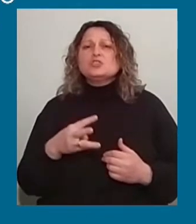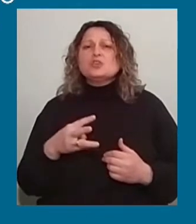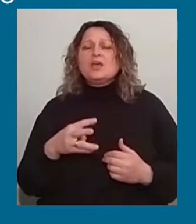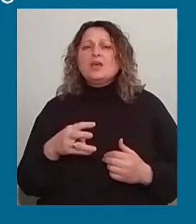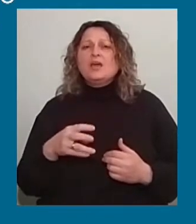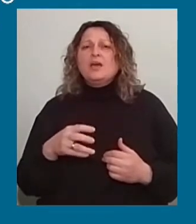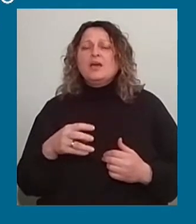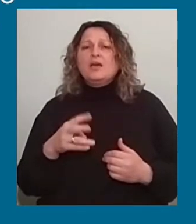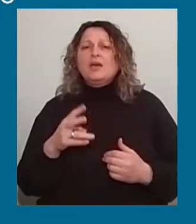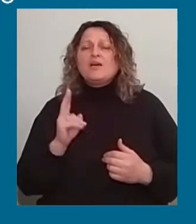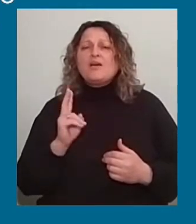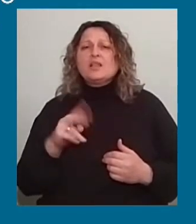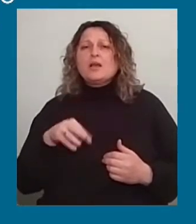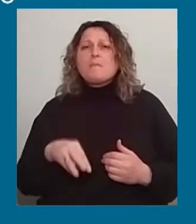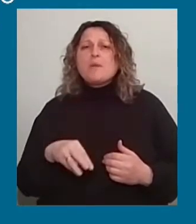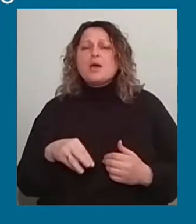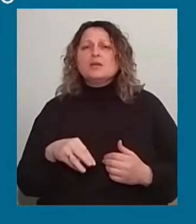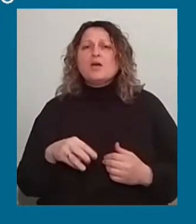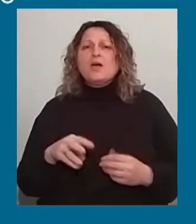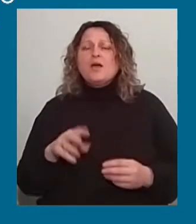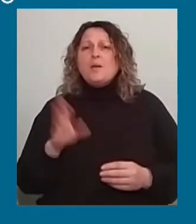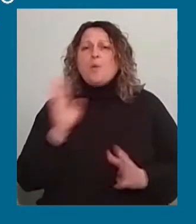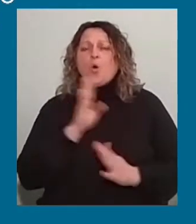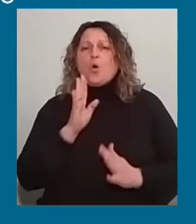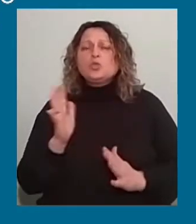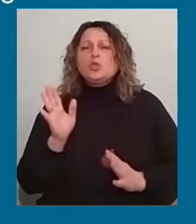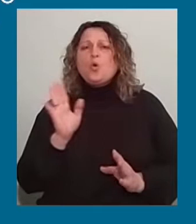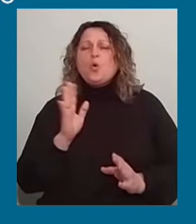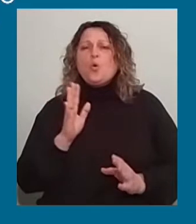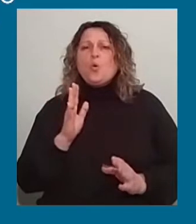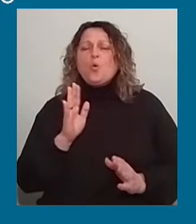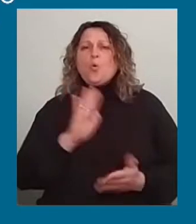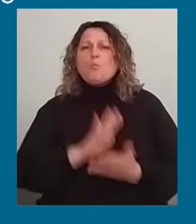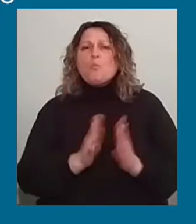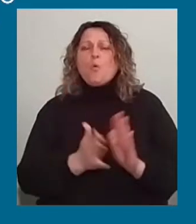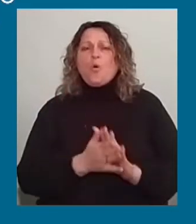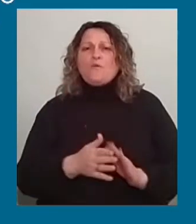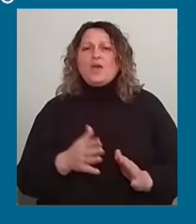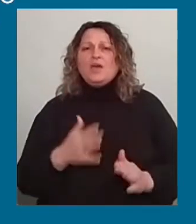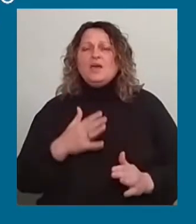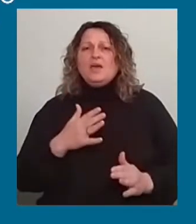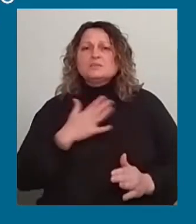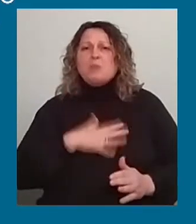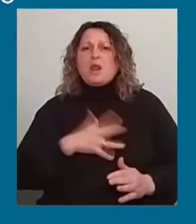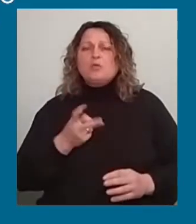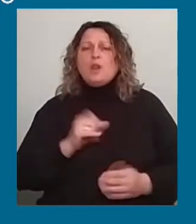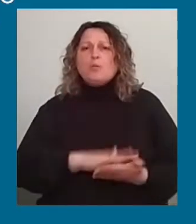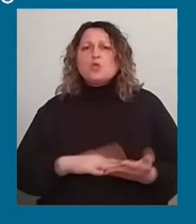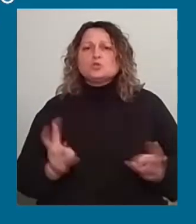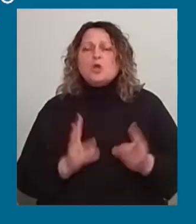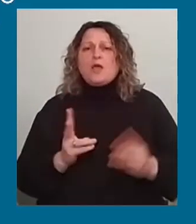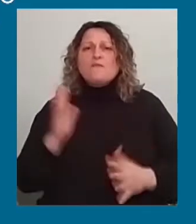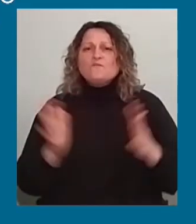Згасіння пожежі полягає у несприятливих погодних умовах, зокрема, сильному вітрі. Також через повсюдження вогню стало загорання